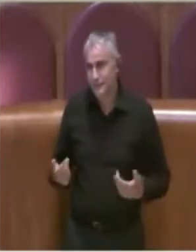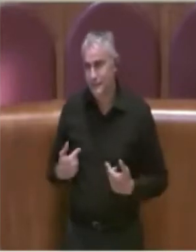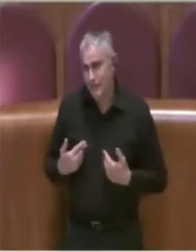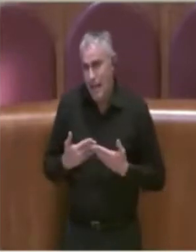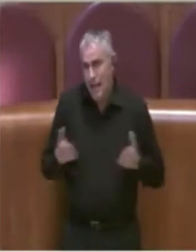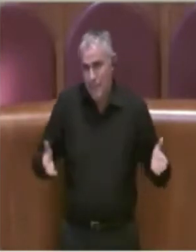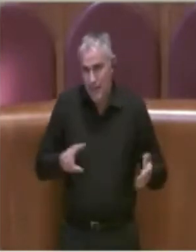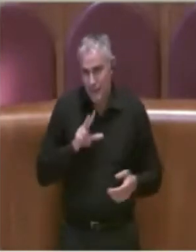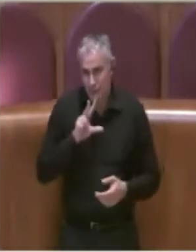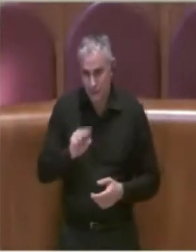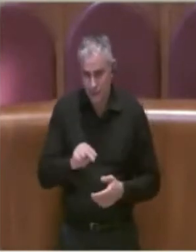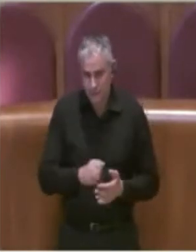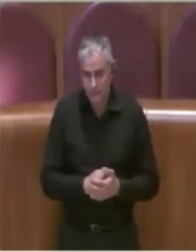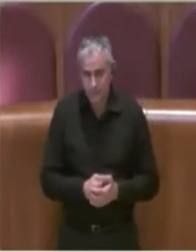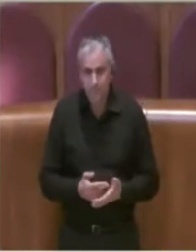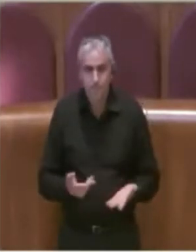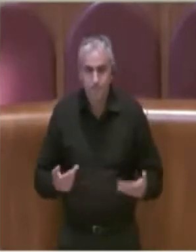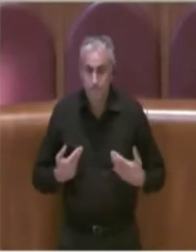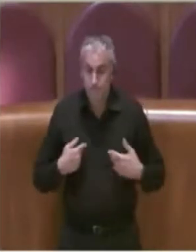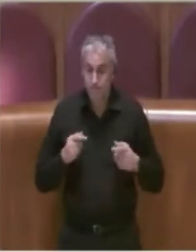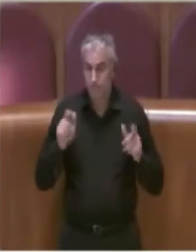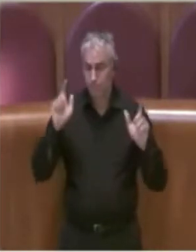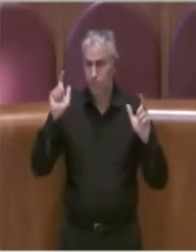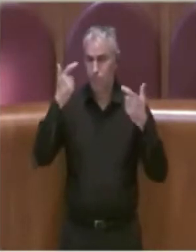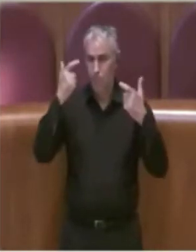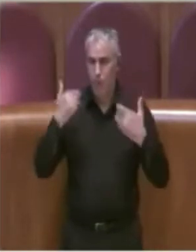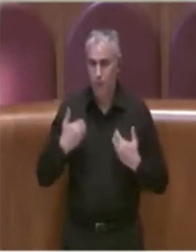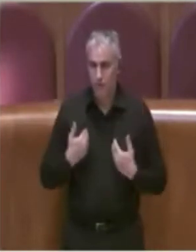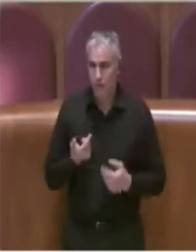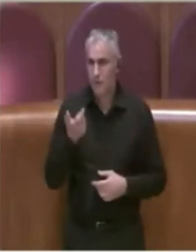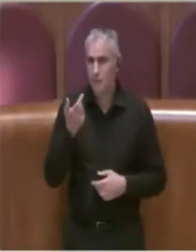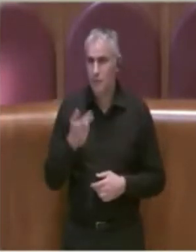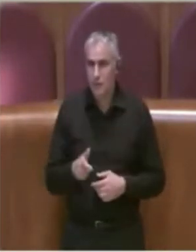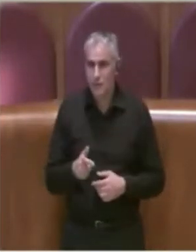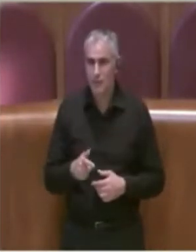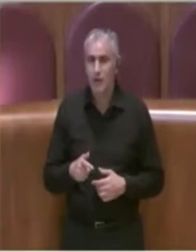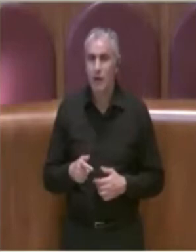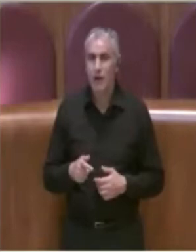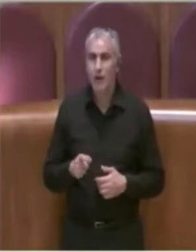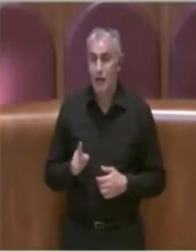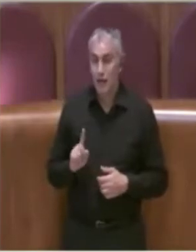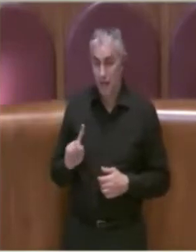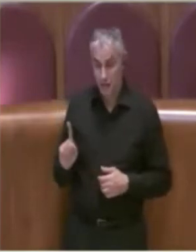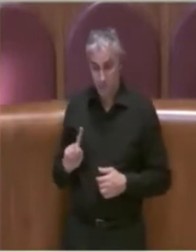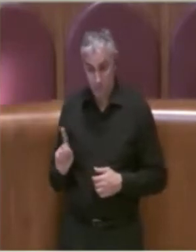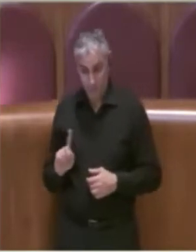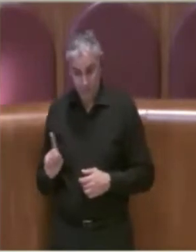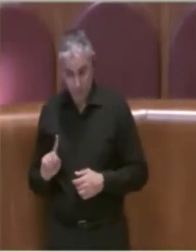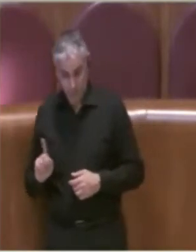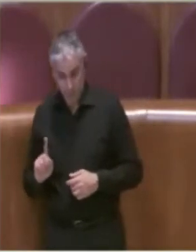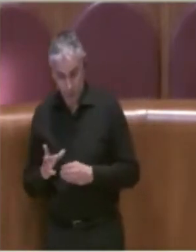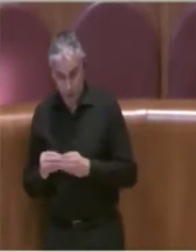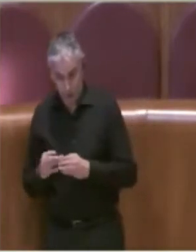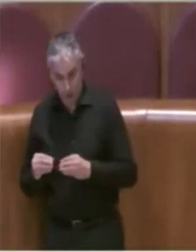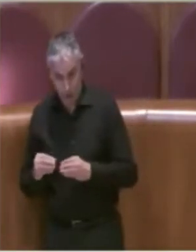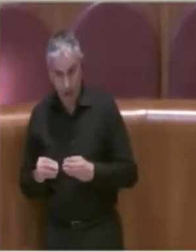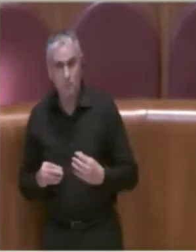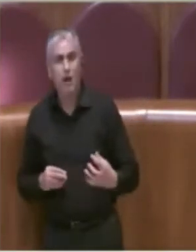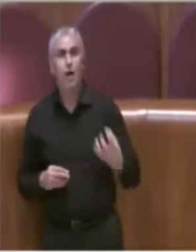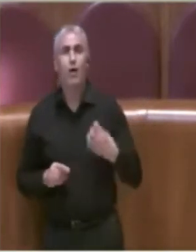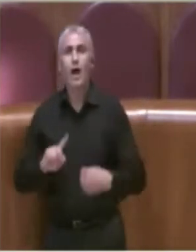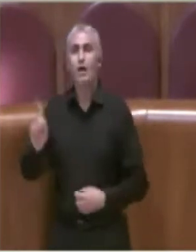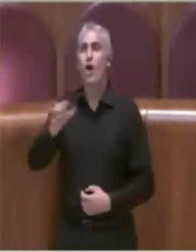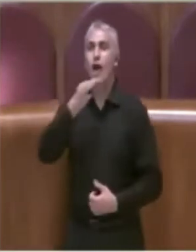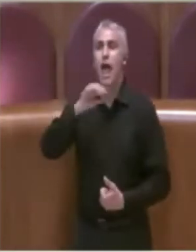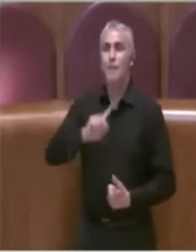dico resto perplessa perché non si fanno le cose e allora non si è capaci, si fanno le